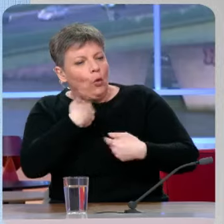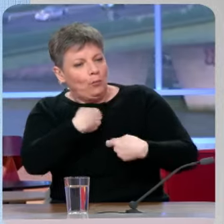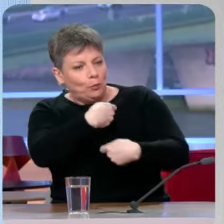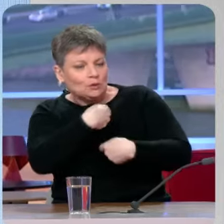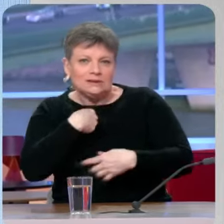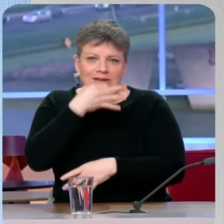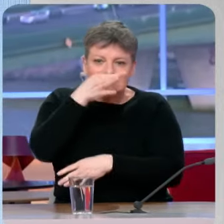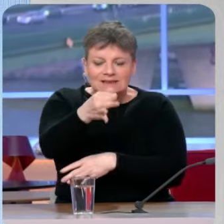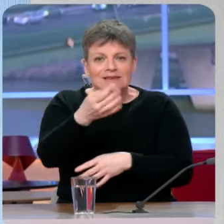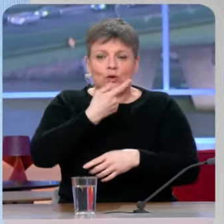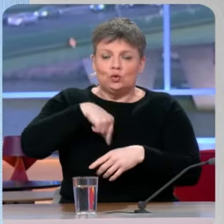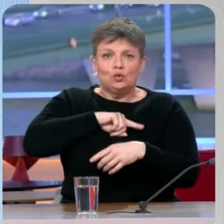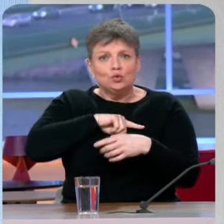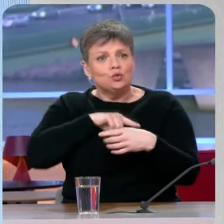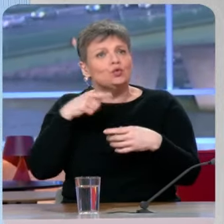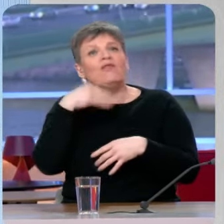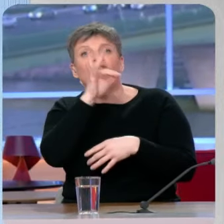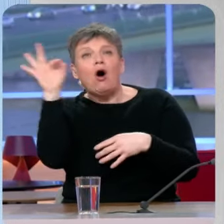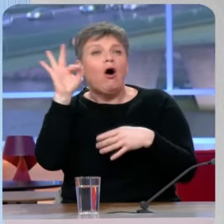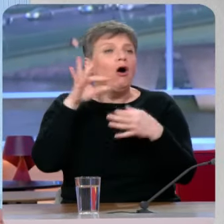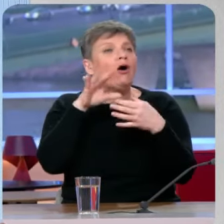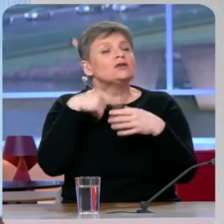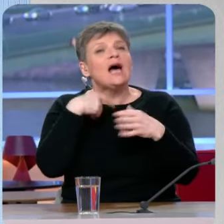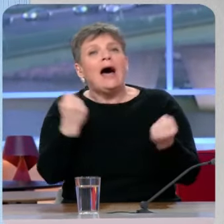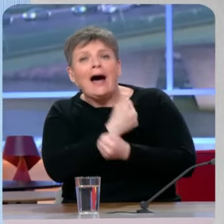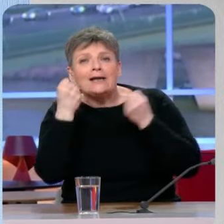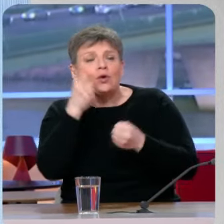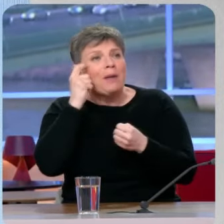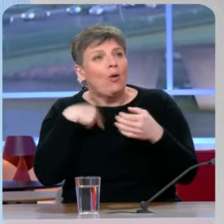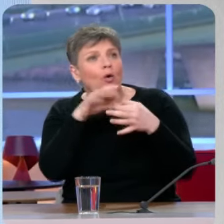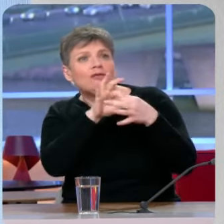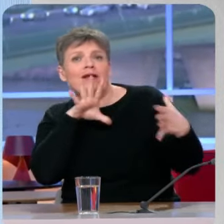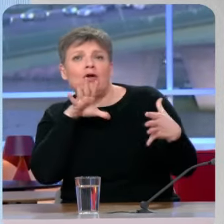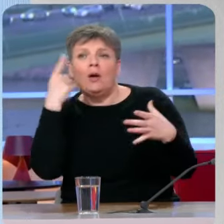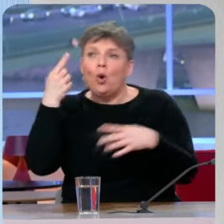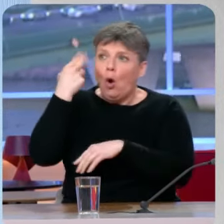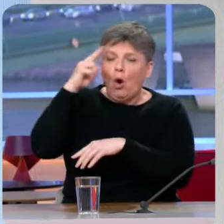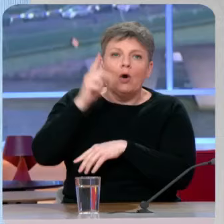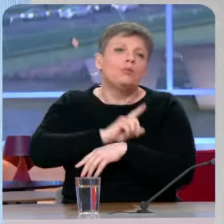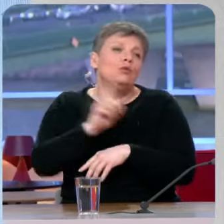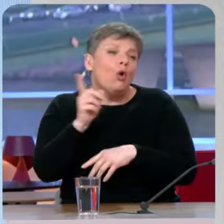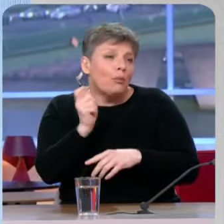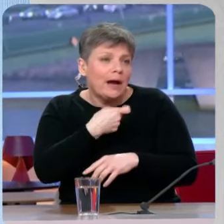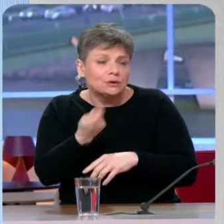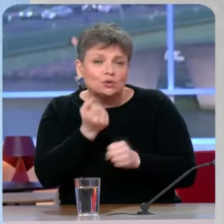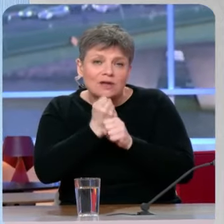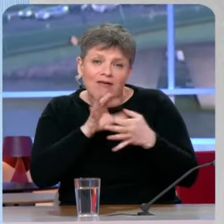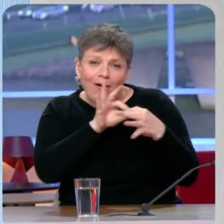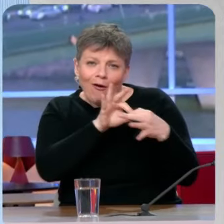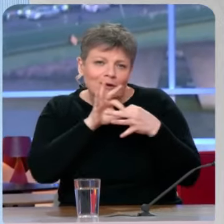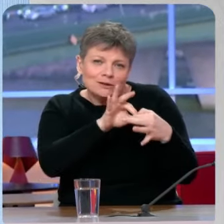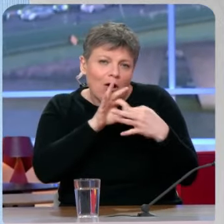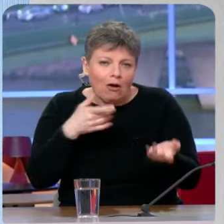serait déconnectée de l'action de la France et d'Emmanuel Macron pour faire la même chose, je ne pas vous dire le contraire, bien évidemment on travaille ensemble et bien